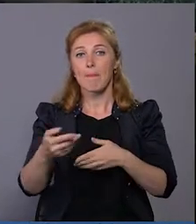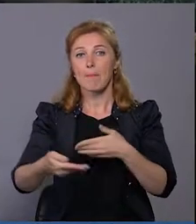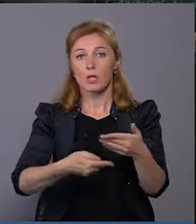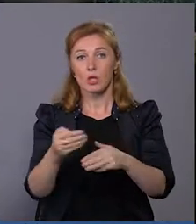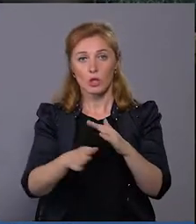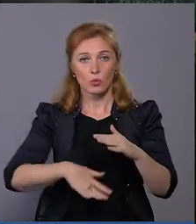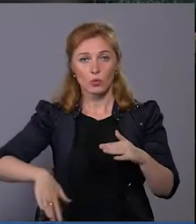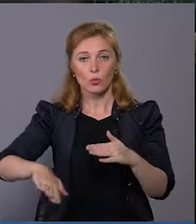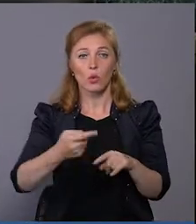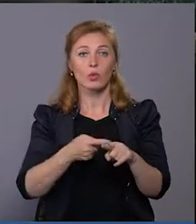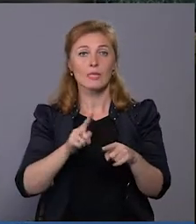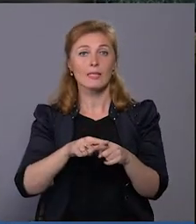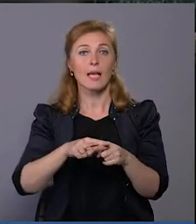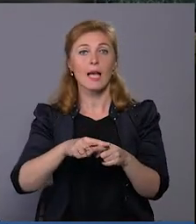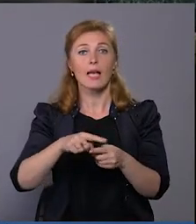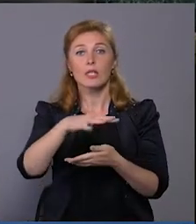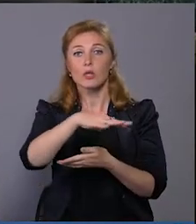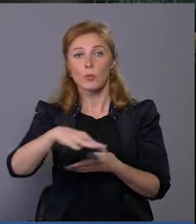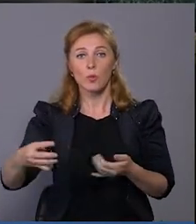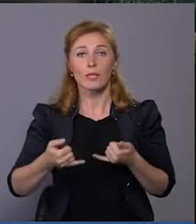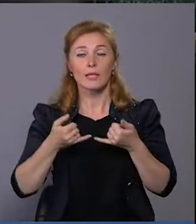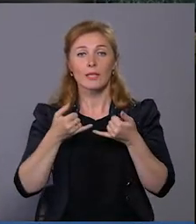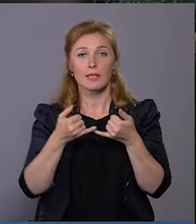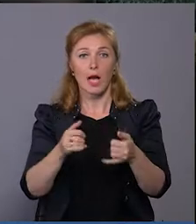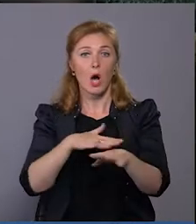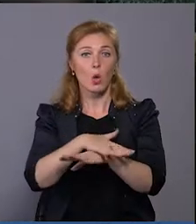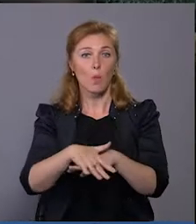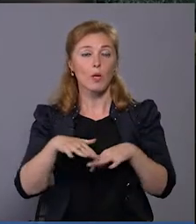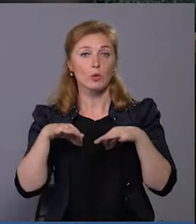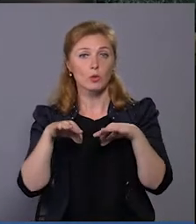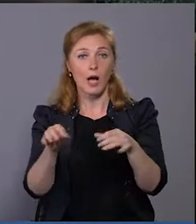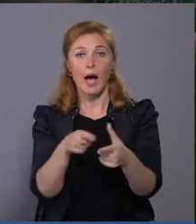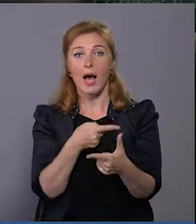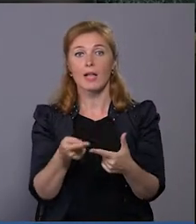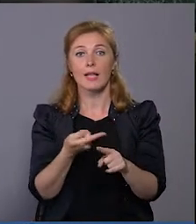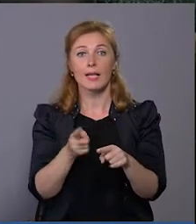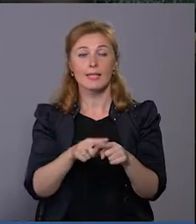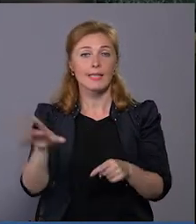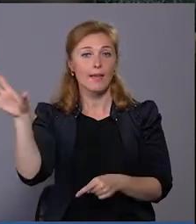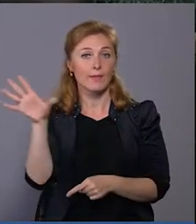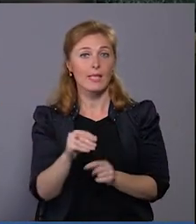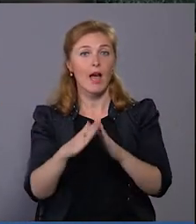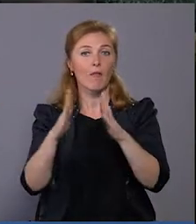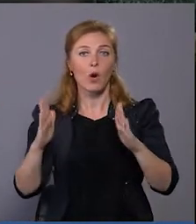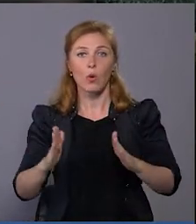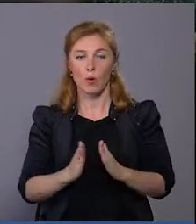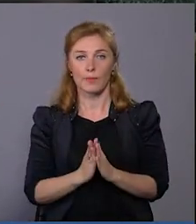усмуги для громадського транспорту, але це все в комплексі.